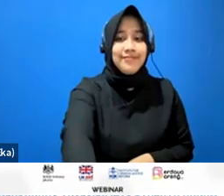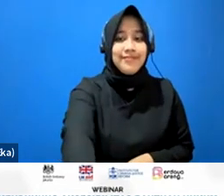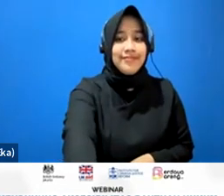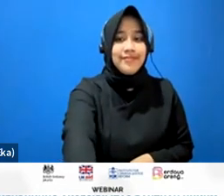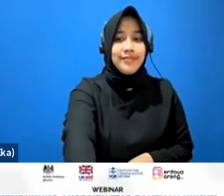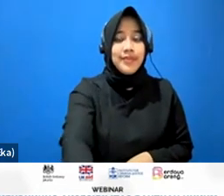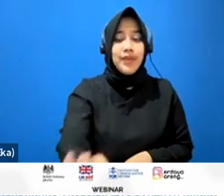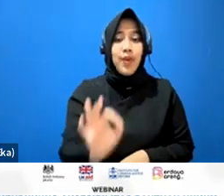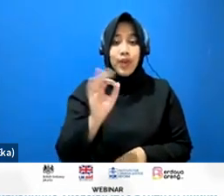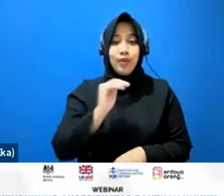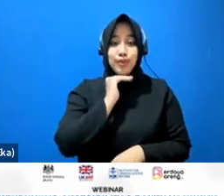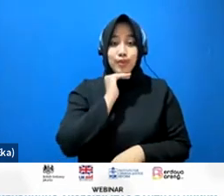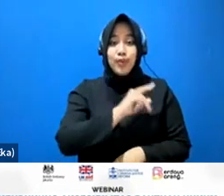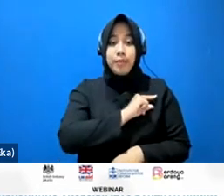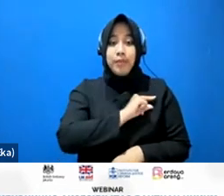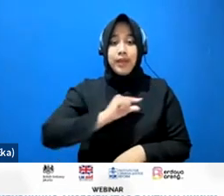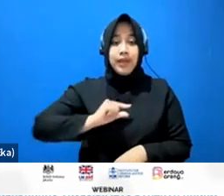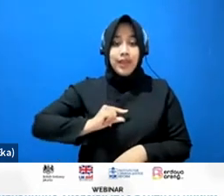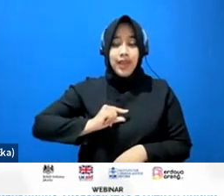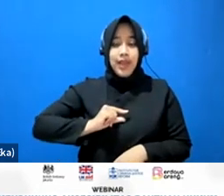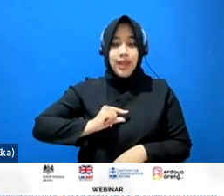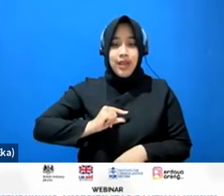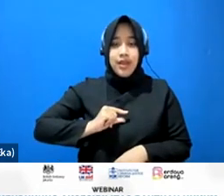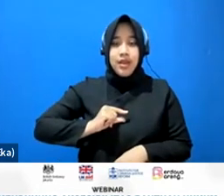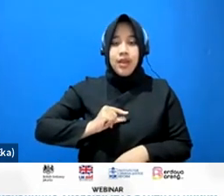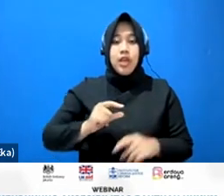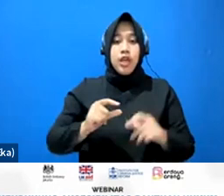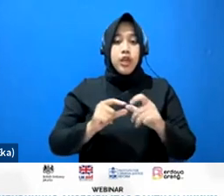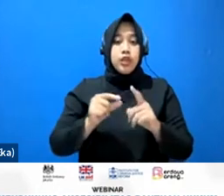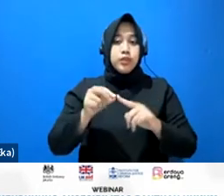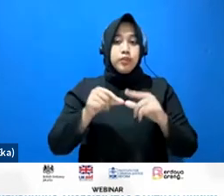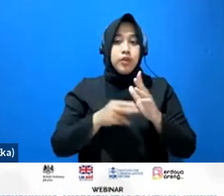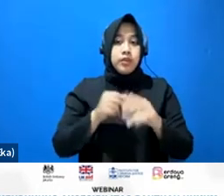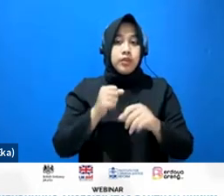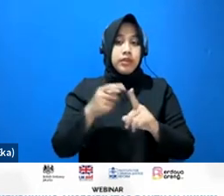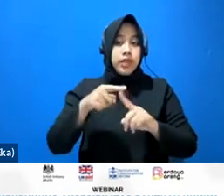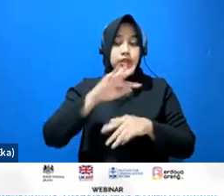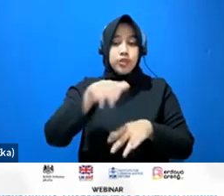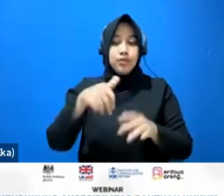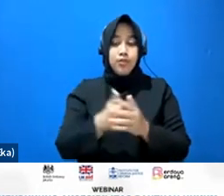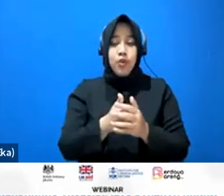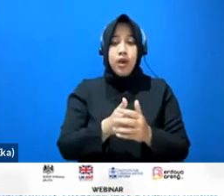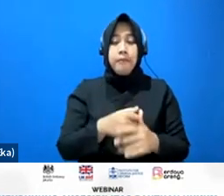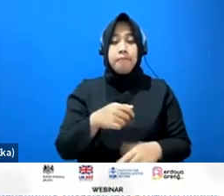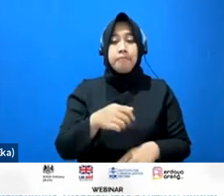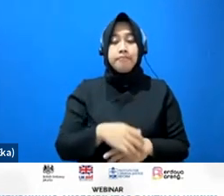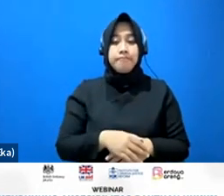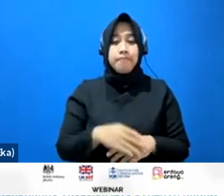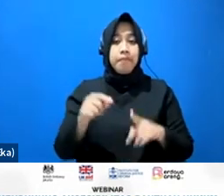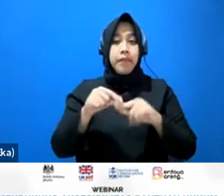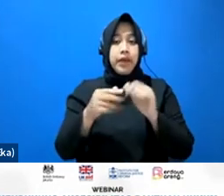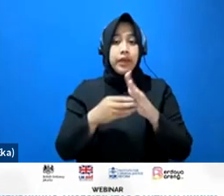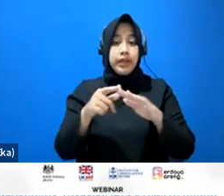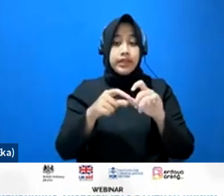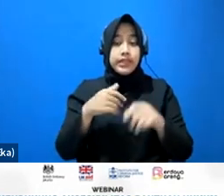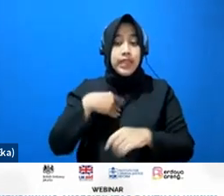Sambil menunggu penelitian untuk men-spotline para panelis supaya bisa terekam semua di gambar saya kembali mengingatkan juga